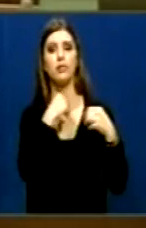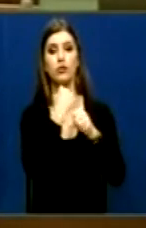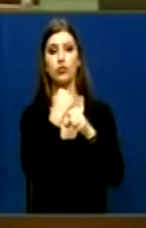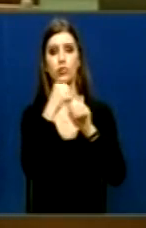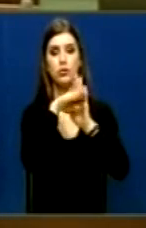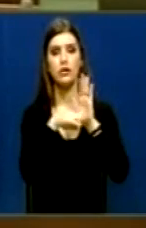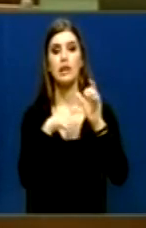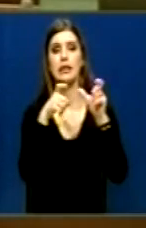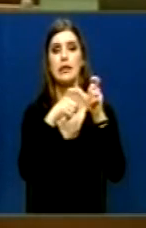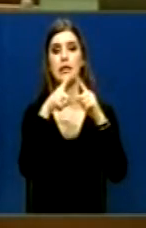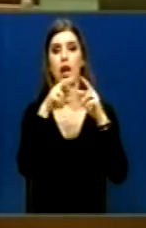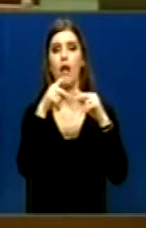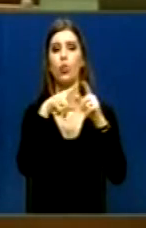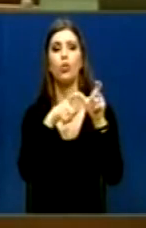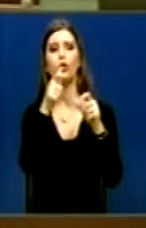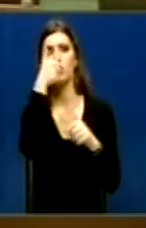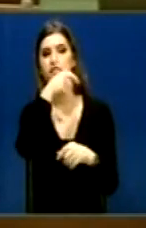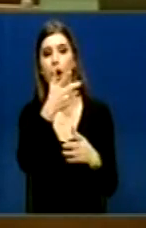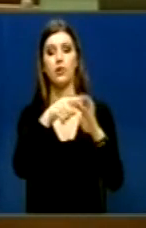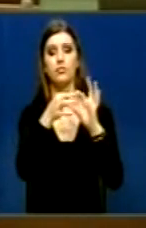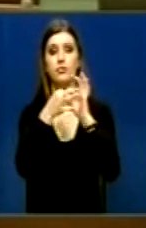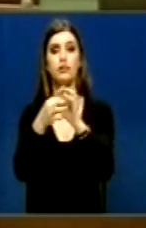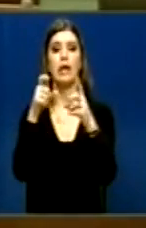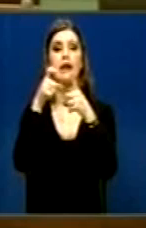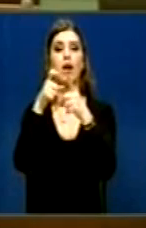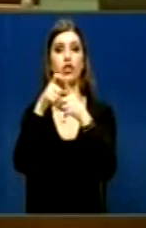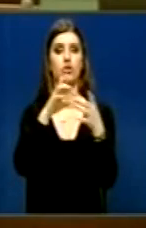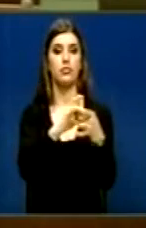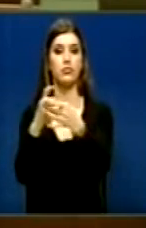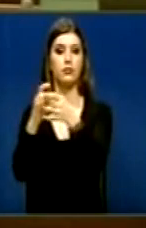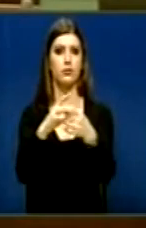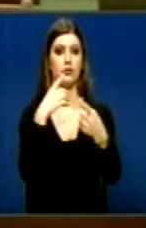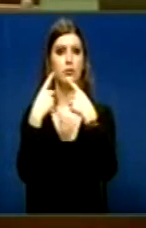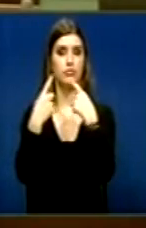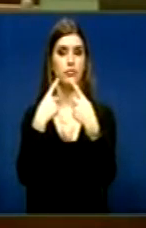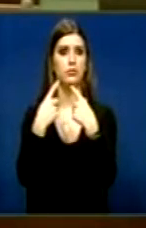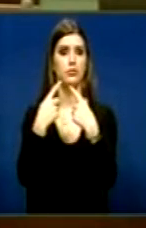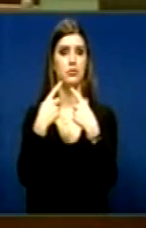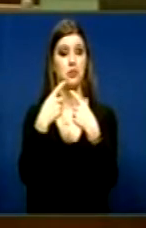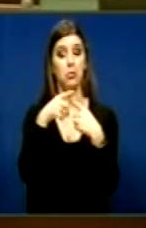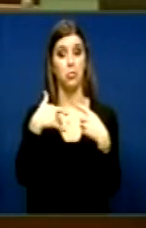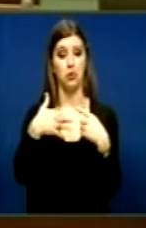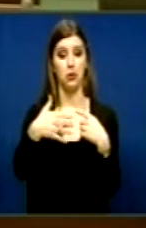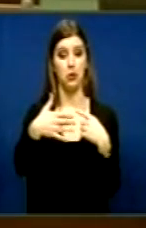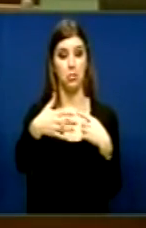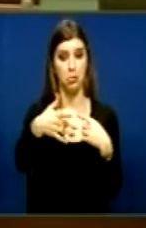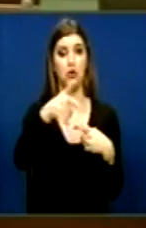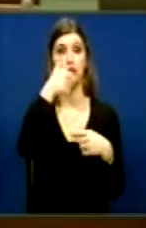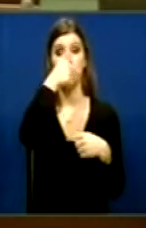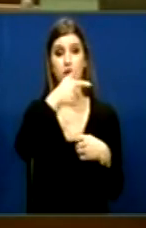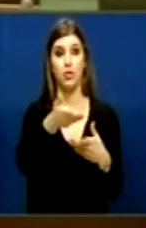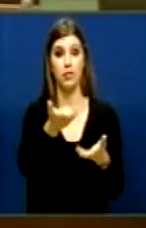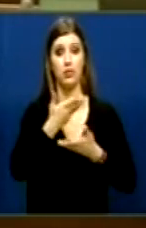negociata me dashiqin Po tere këtu pas ka shku puna Sa organizatat jo që veritare në Kosovë Do të kryohen